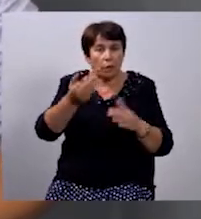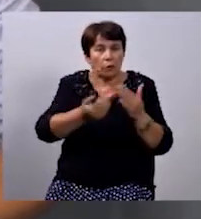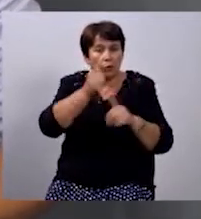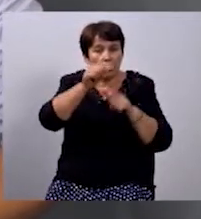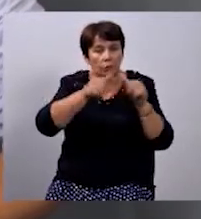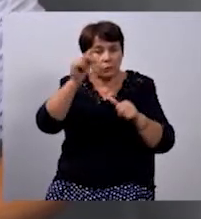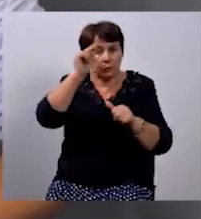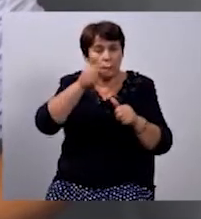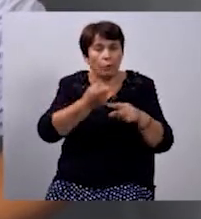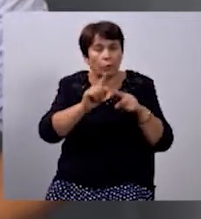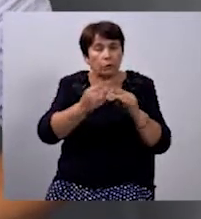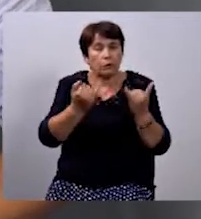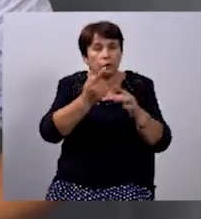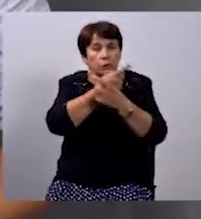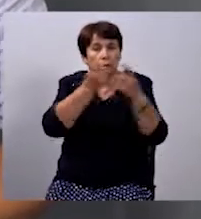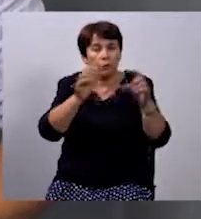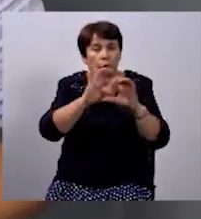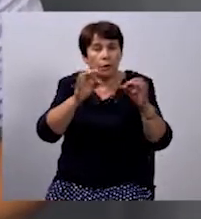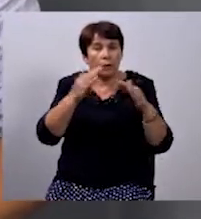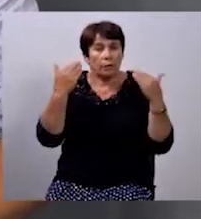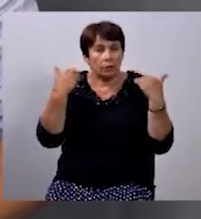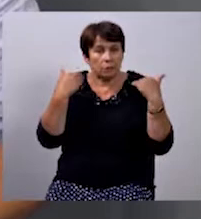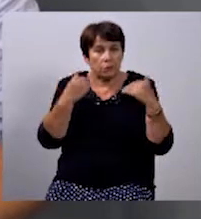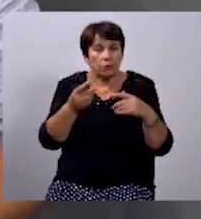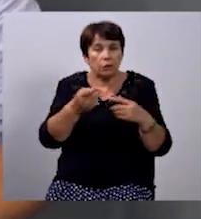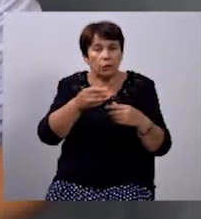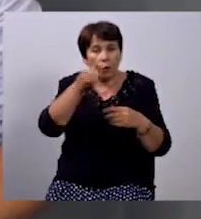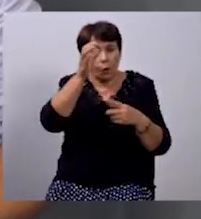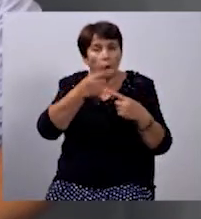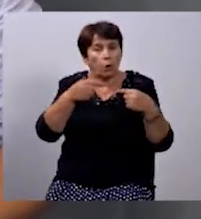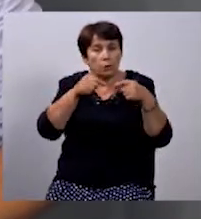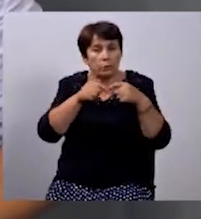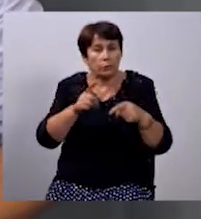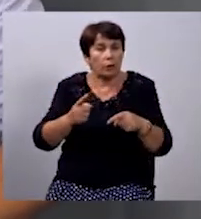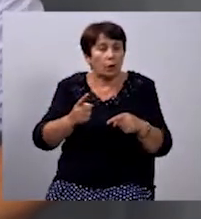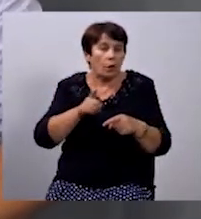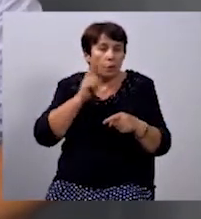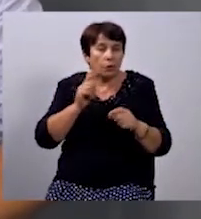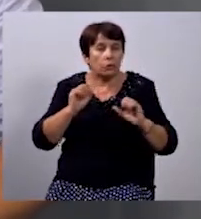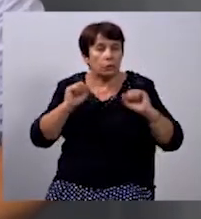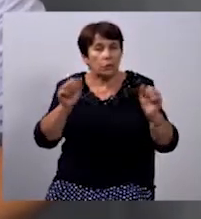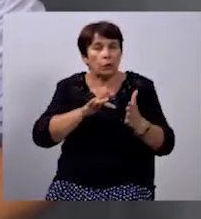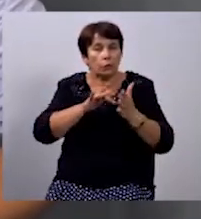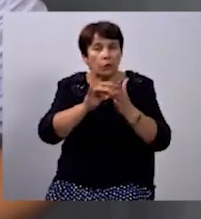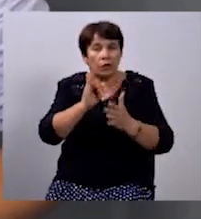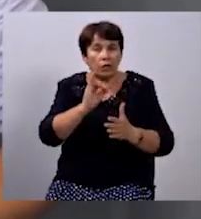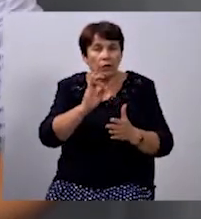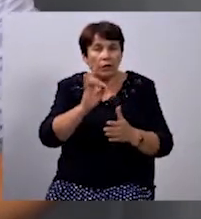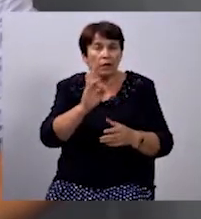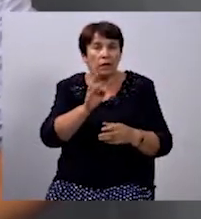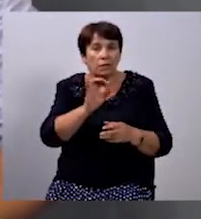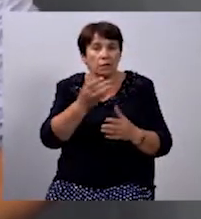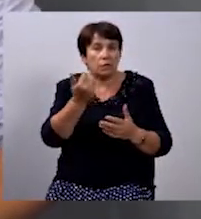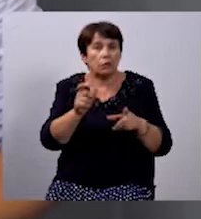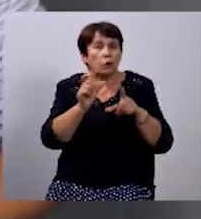року. Про це сьогодні повідомив начальник відділу освіти молоді спорту і туризму громади Іван Криска. За його